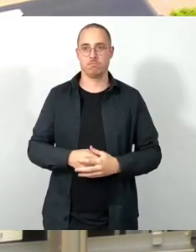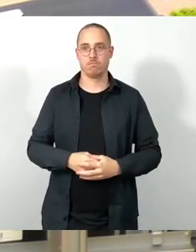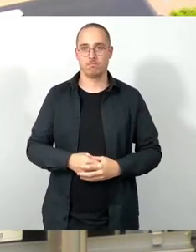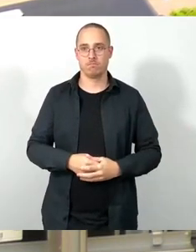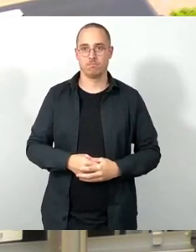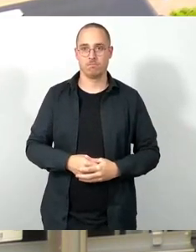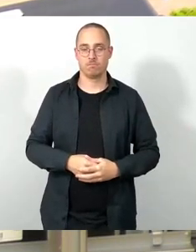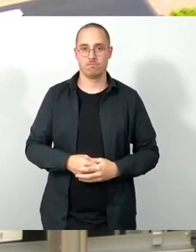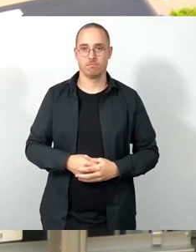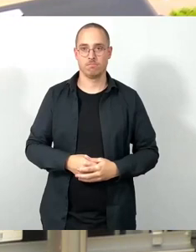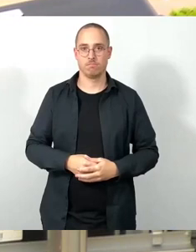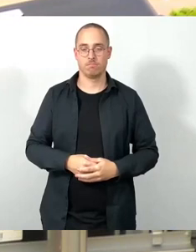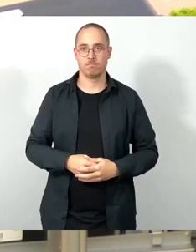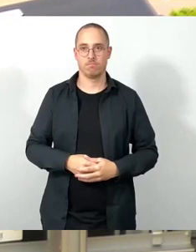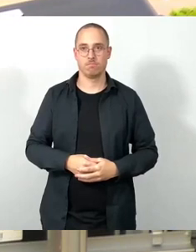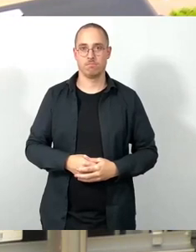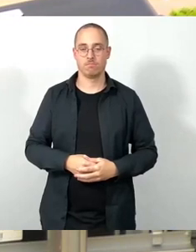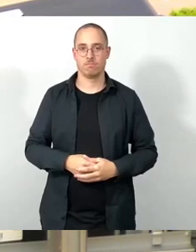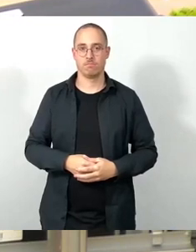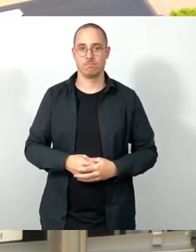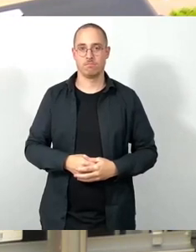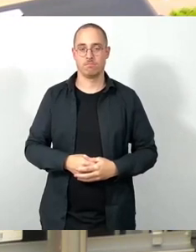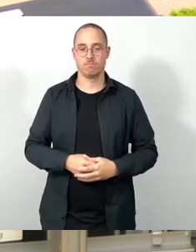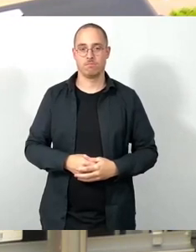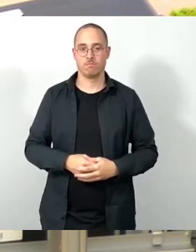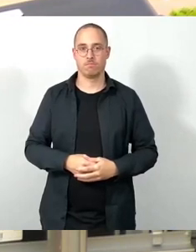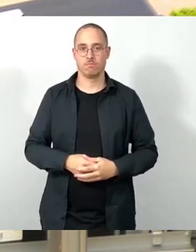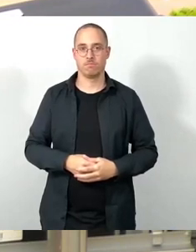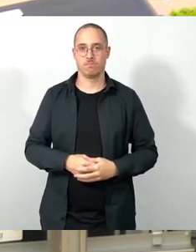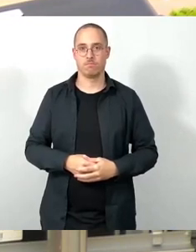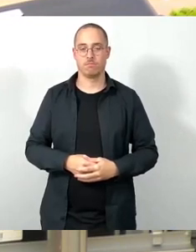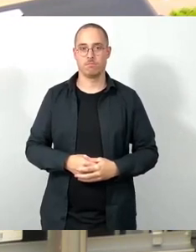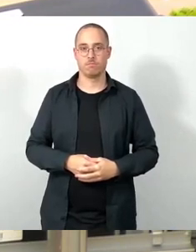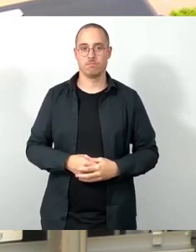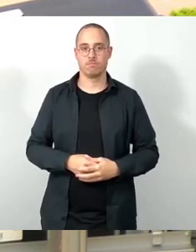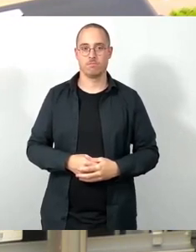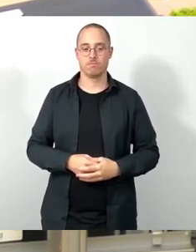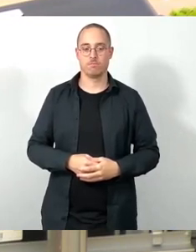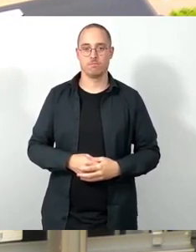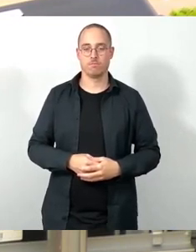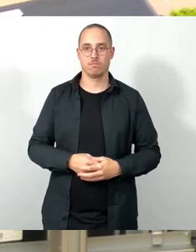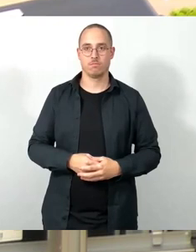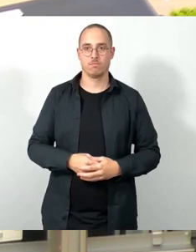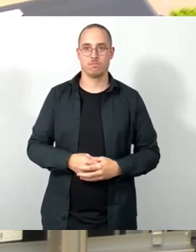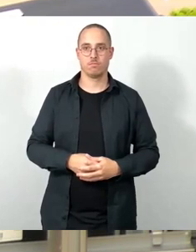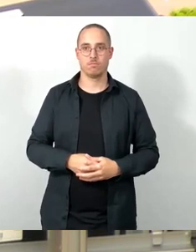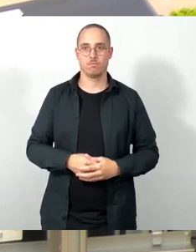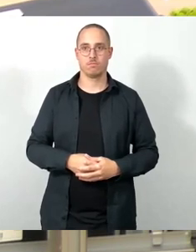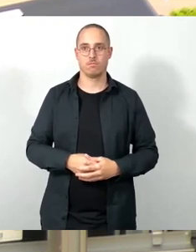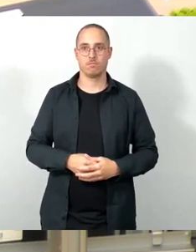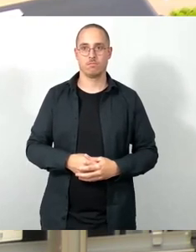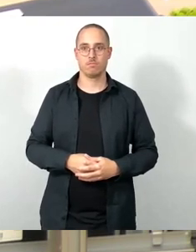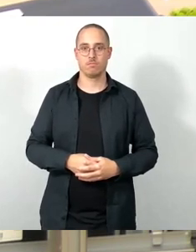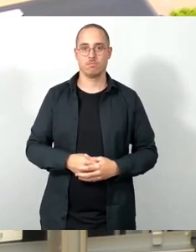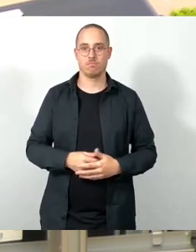aufrechterhalten können, weil wir wissen genau, wenn die Angebote einmal weg sind, wenn die reduziert werden müssen, die werden so schnell nie wiederkommen. Und ich glaube,